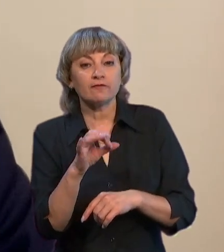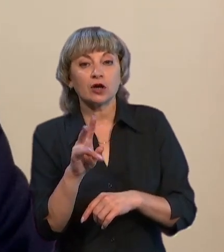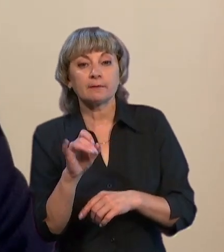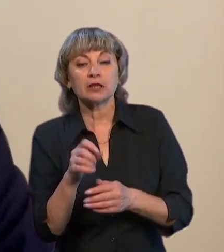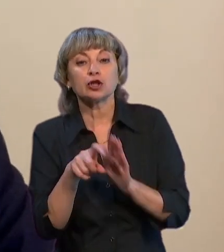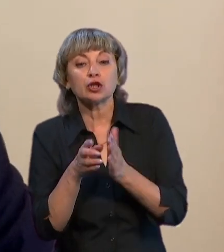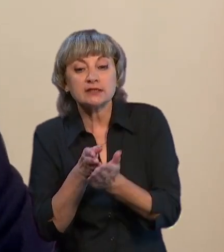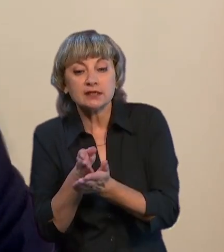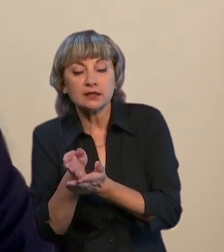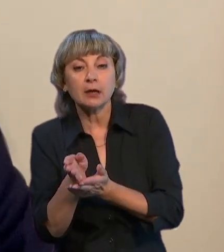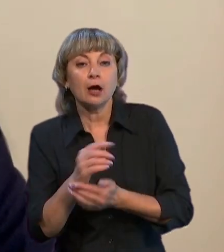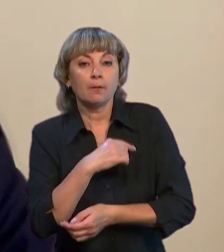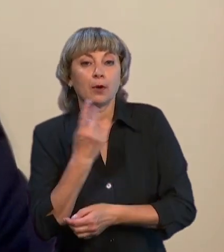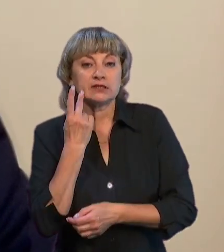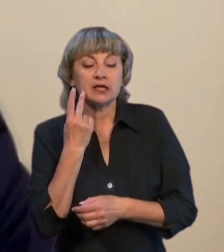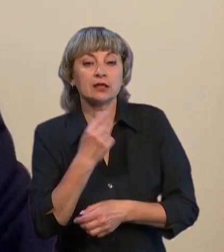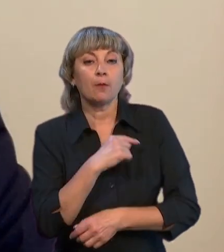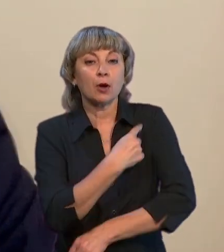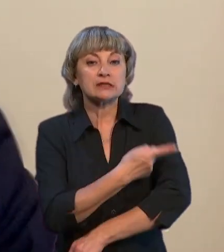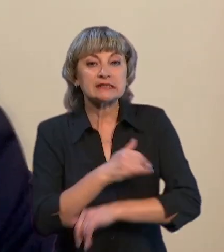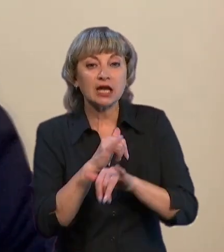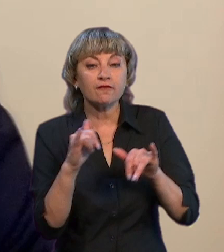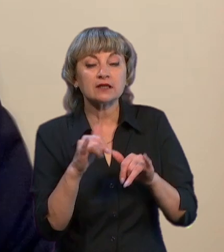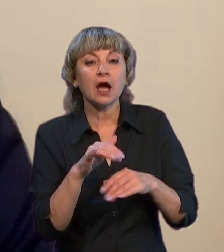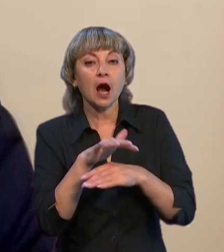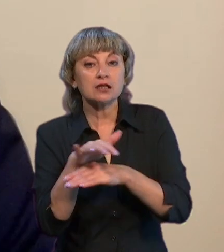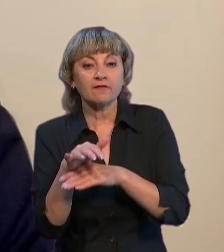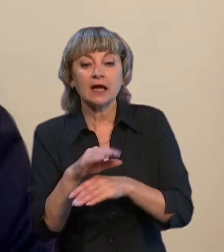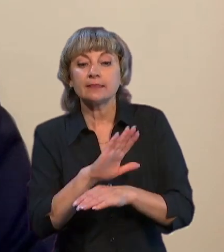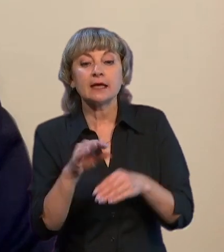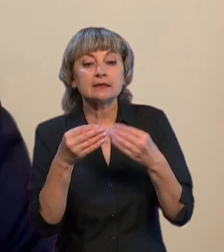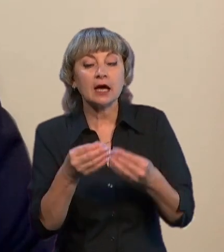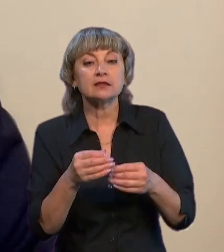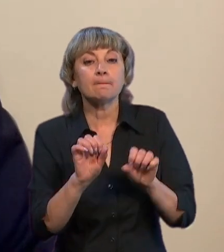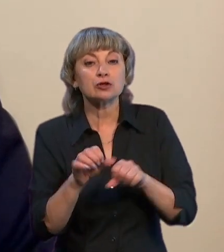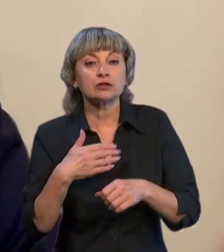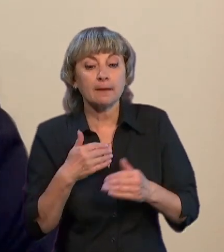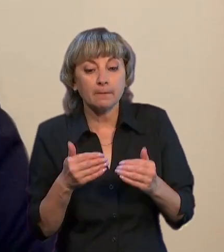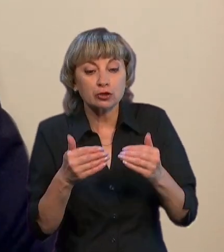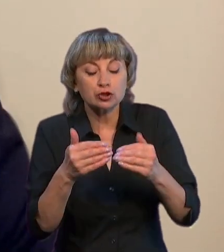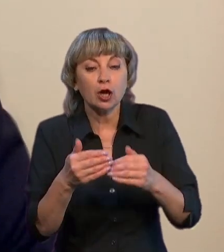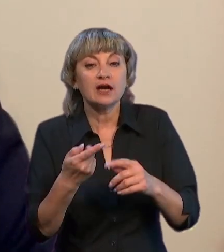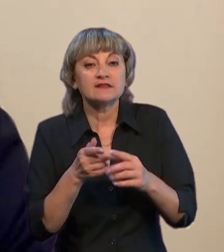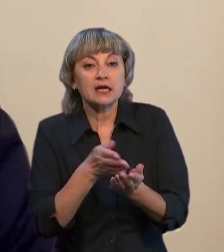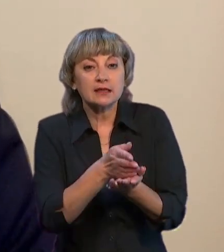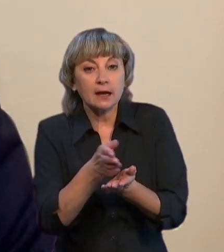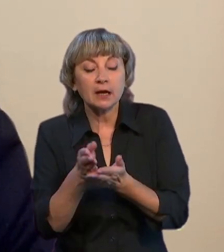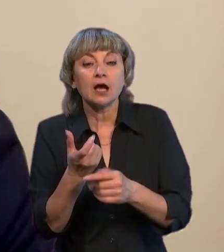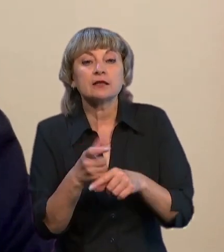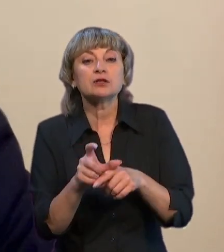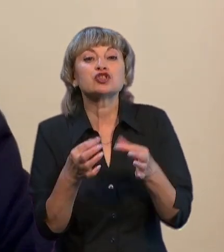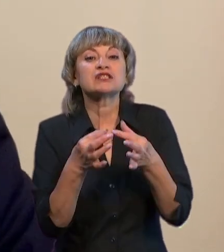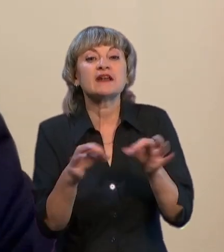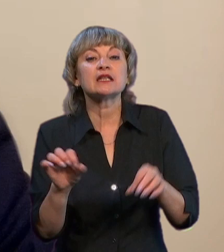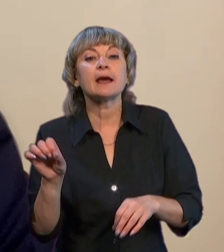постійно посилювати і атакувати. Все-таки не дати можливості нам просунутися з цих напрямках, а тим більше звільнити Бахнут.